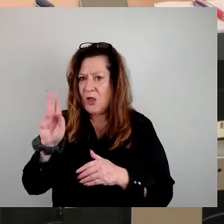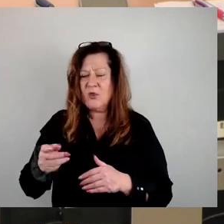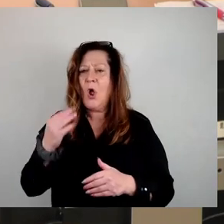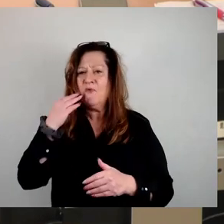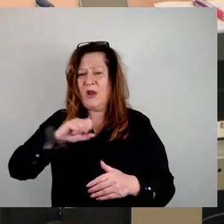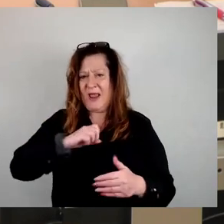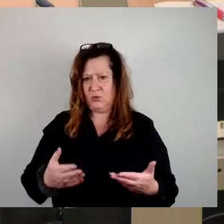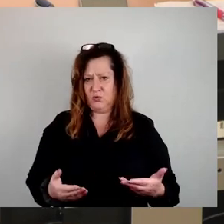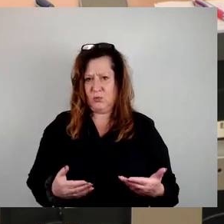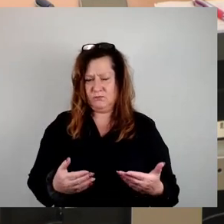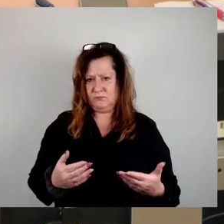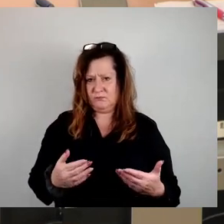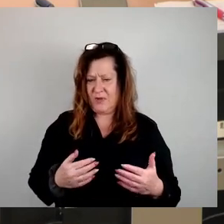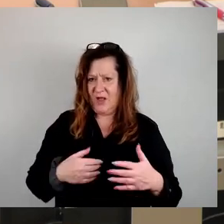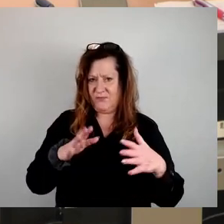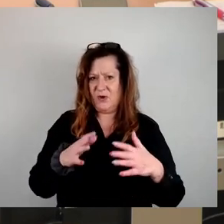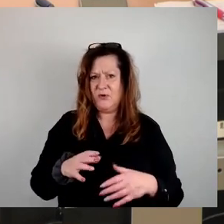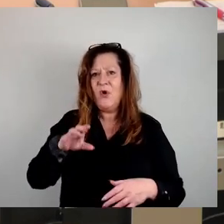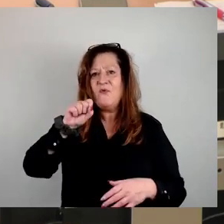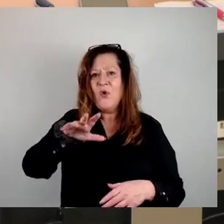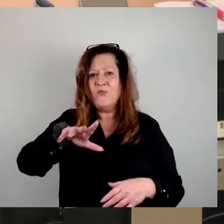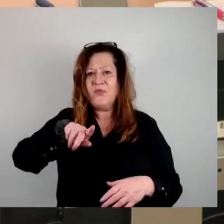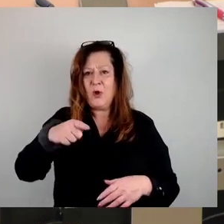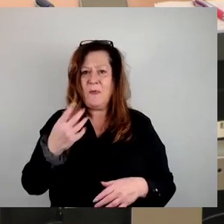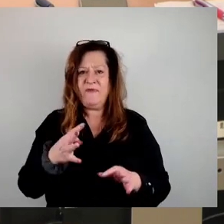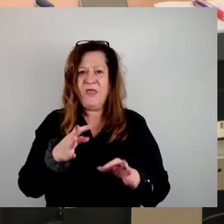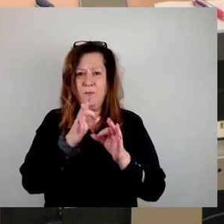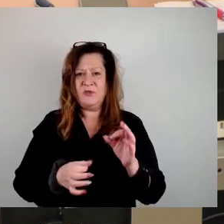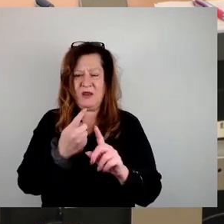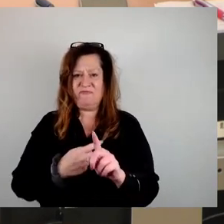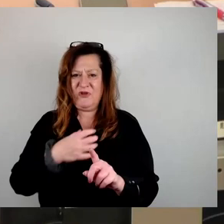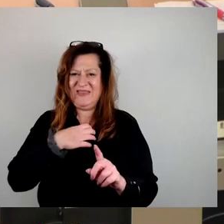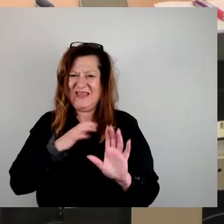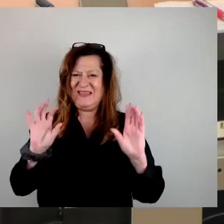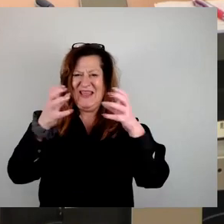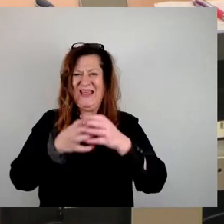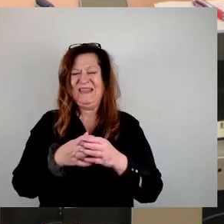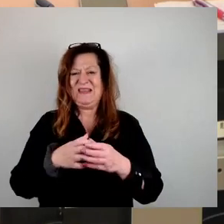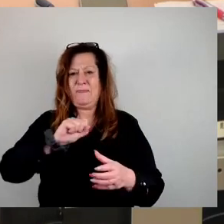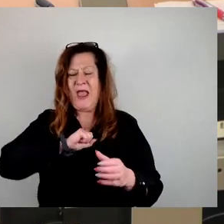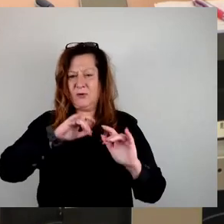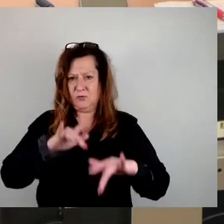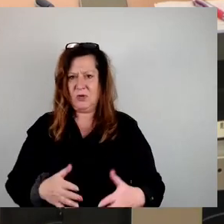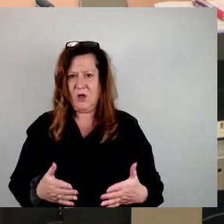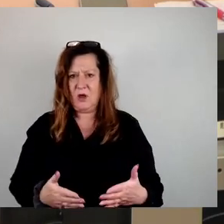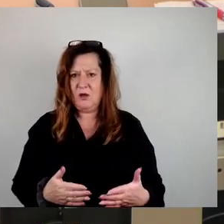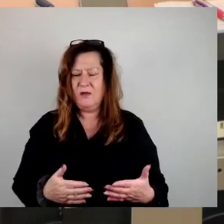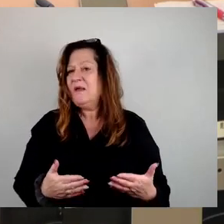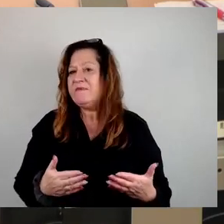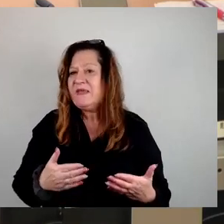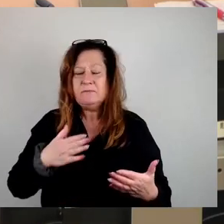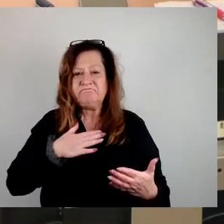,4 % der Dresdner wohnen im Eigentum. Das sind übrigens diejenigen, die für ihre Häuser oder ihre Wohnungen keine Miete bezahlen,